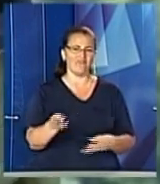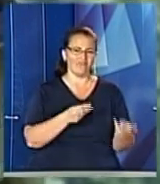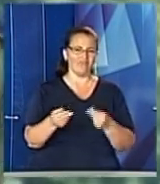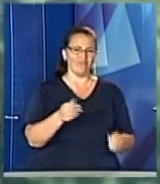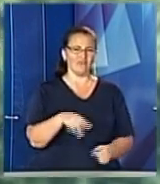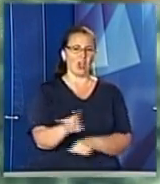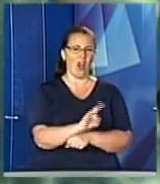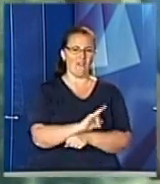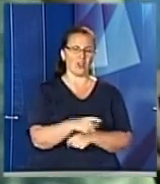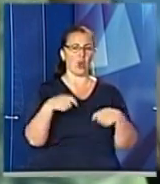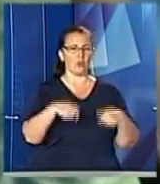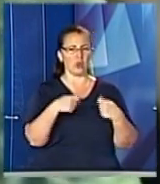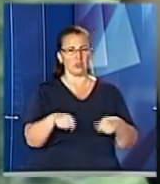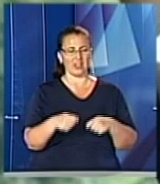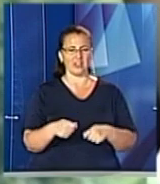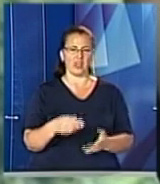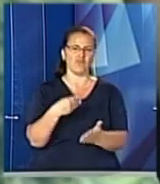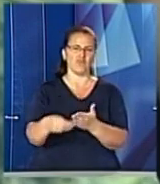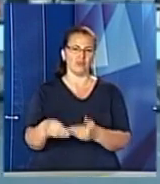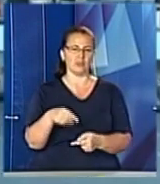і навіть перекупки сусідніх областей.